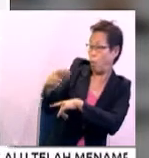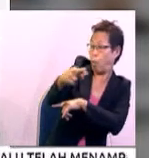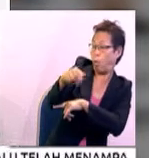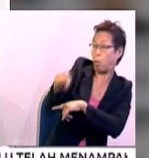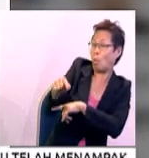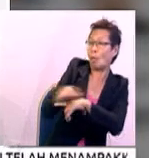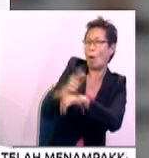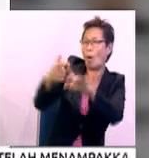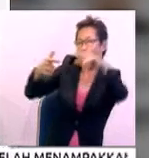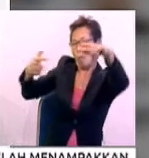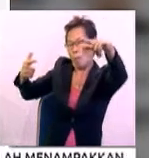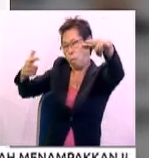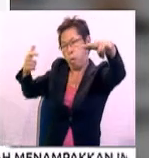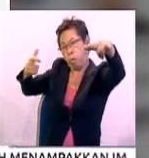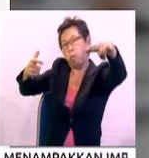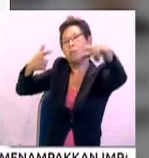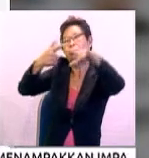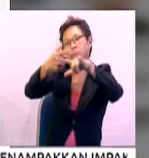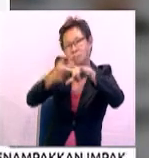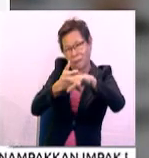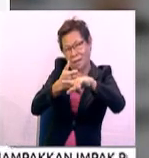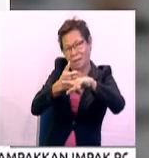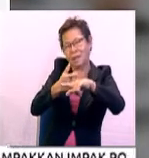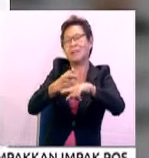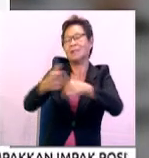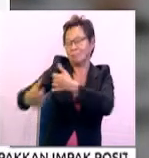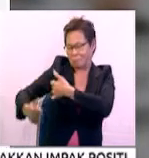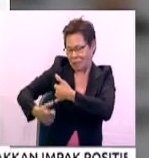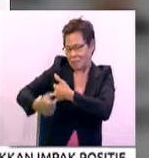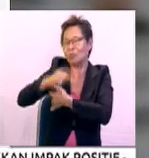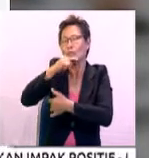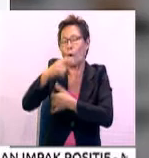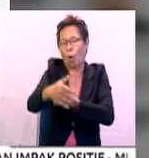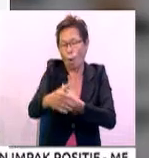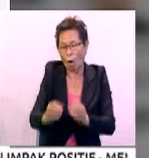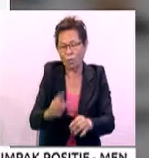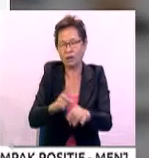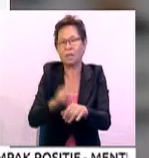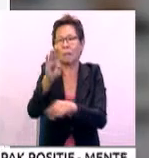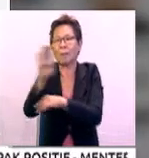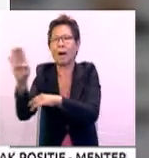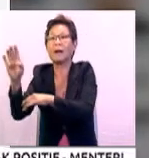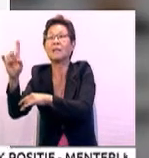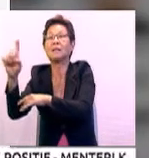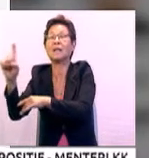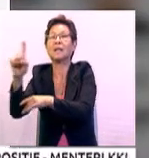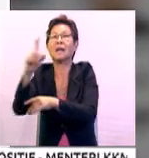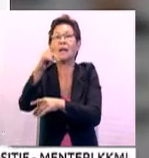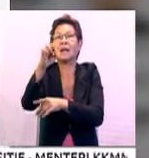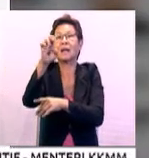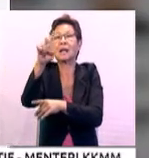menembak pesawat terbabit berasal dari Brigade Tentera Rusia berpengkalan di Barat Dayakos.